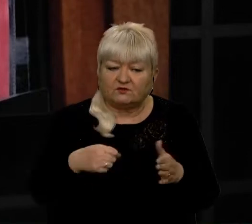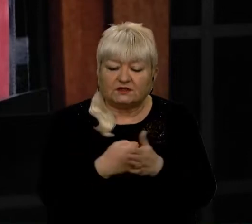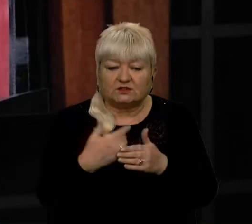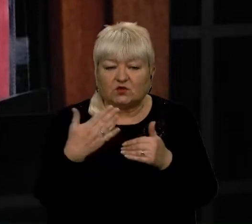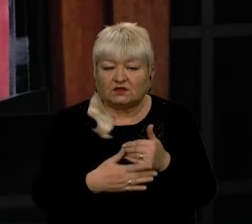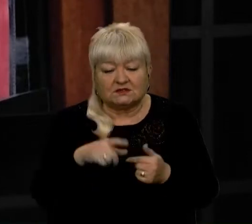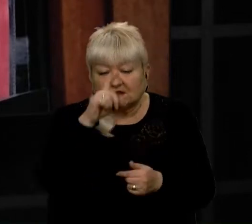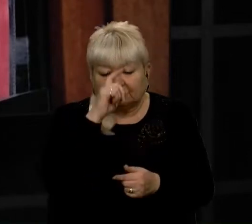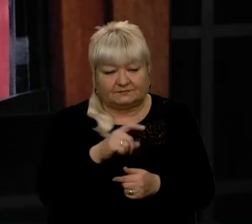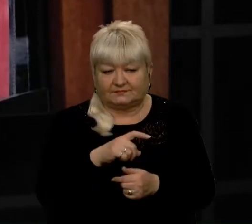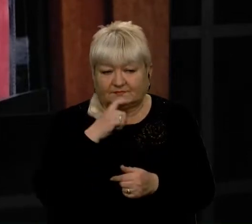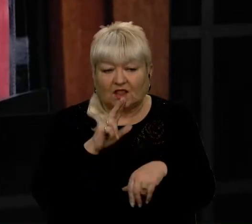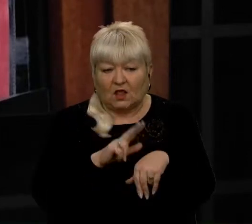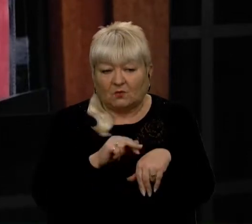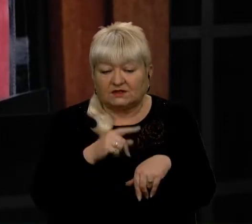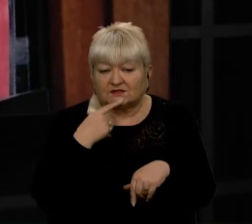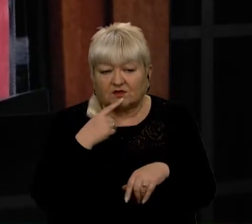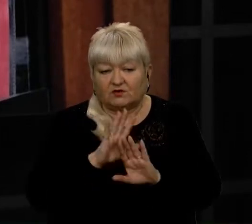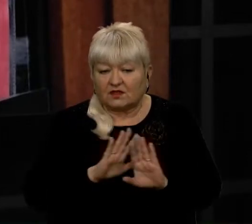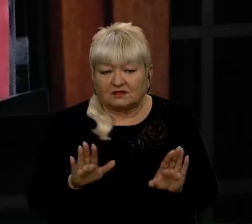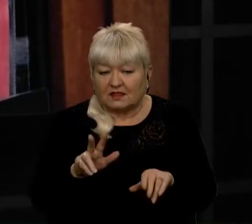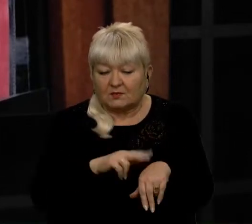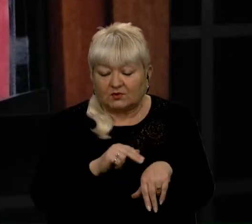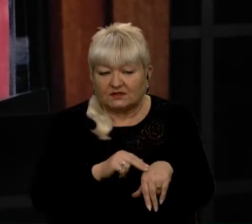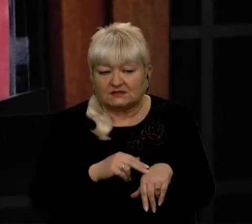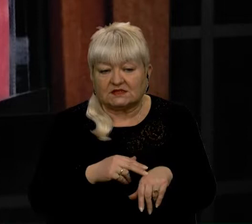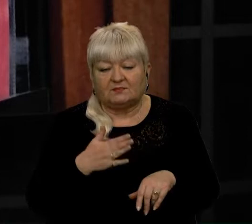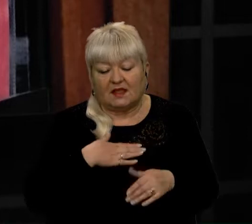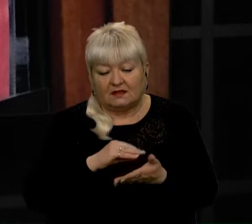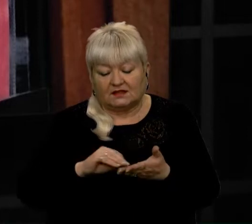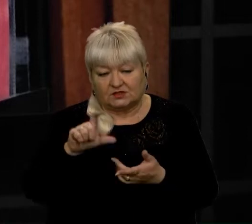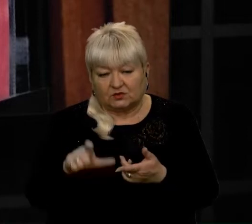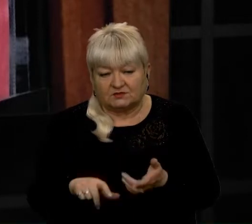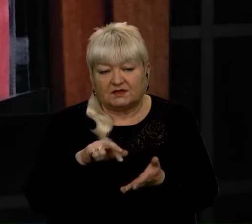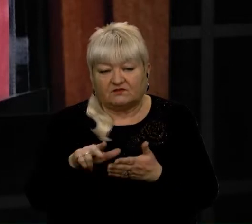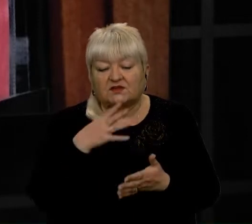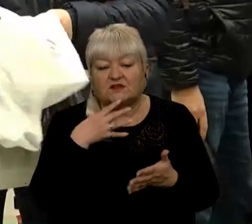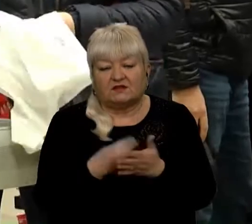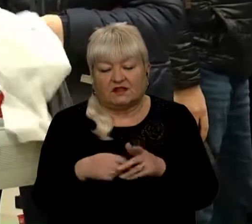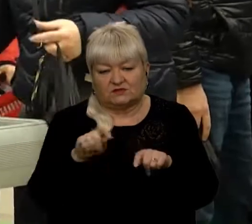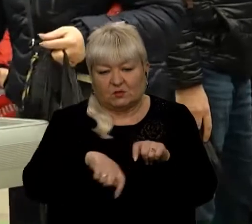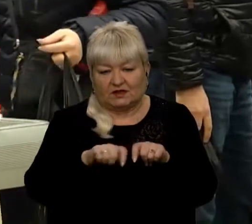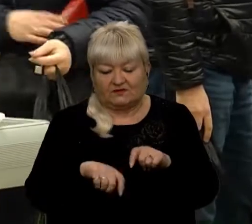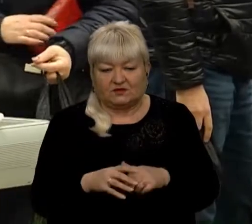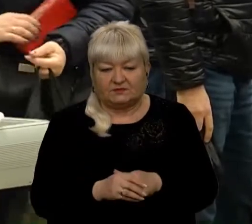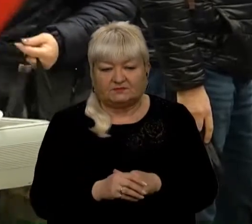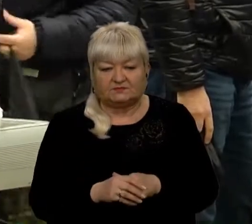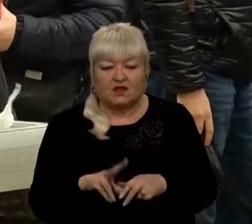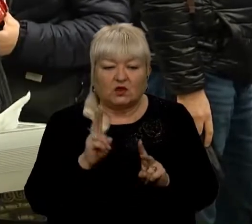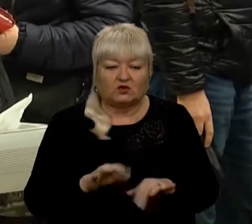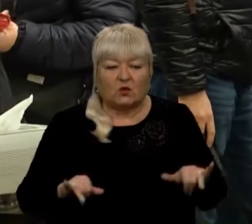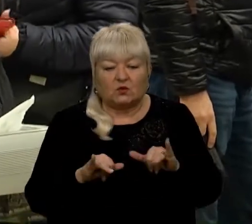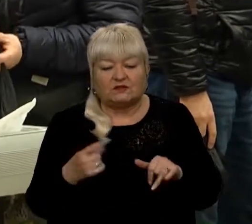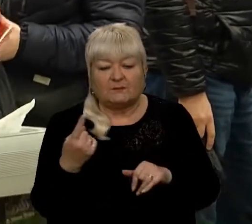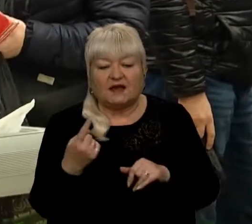таки незрозуміло. У поліції кажуть, не вони. Наша Наталія Нечай вирушила на власну перевірку. Хто куди, а перший